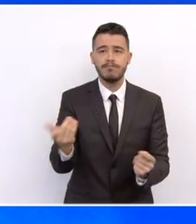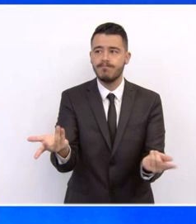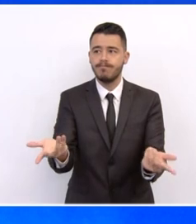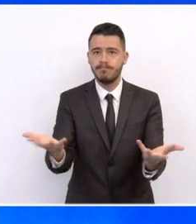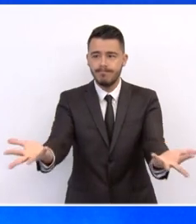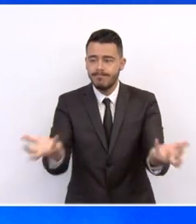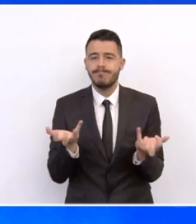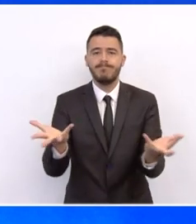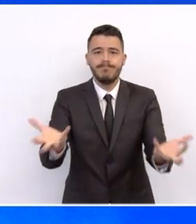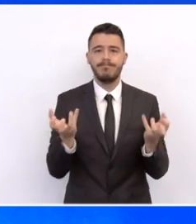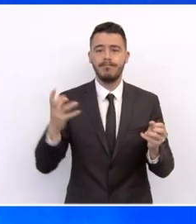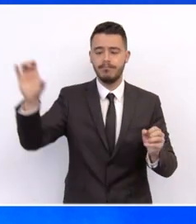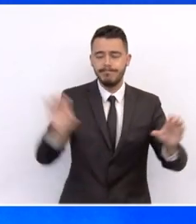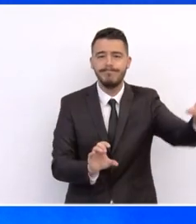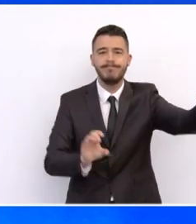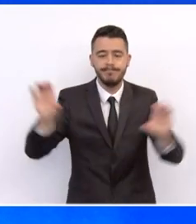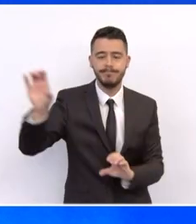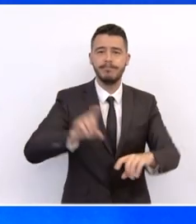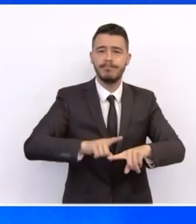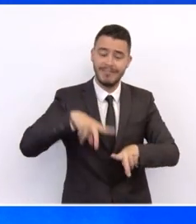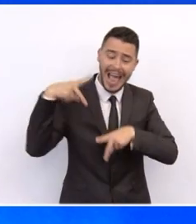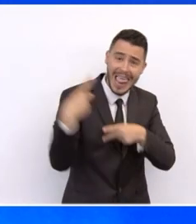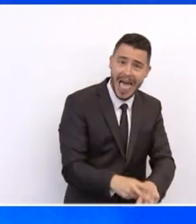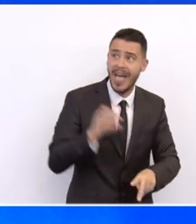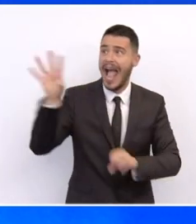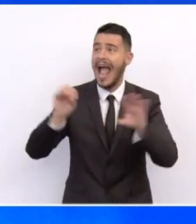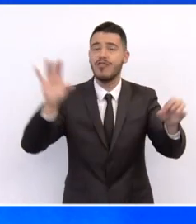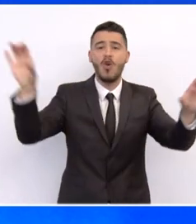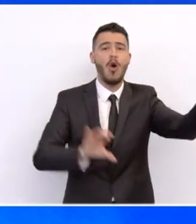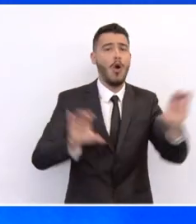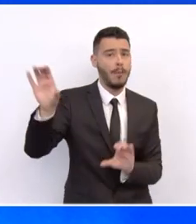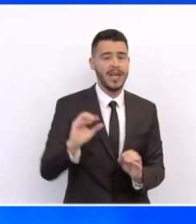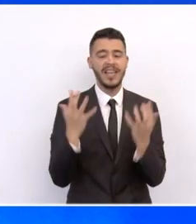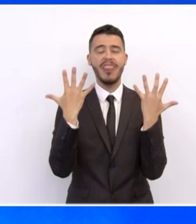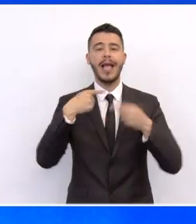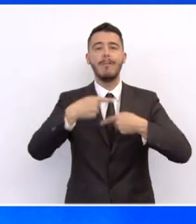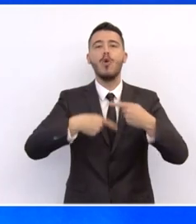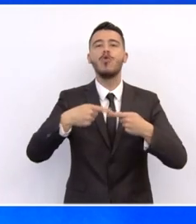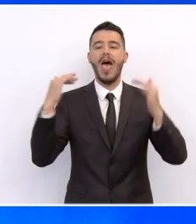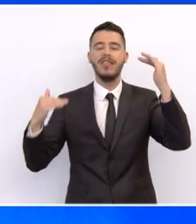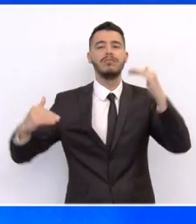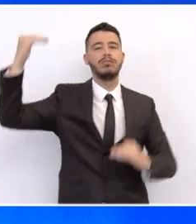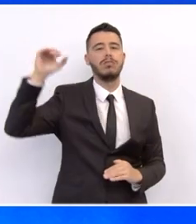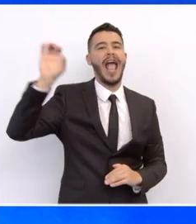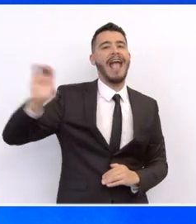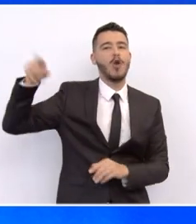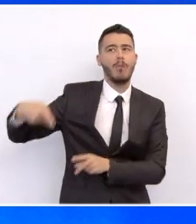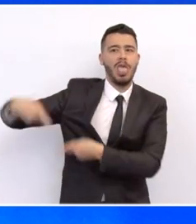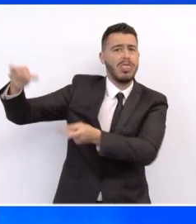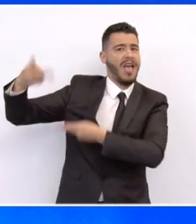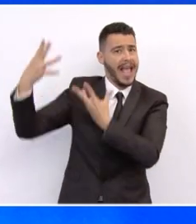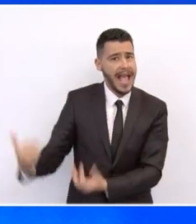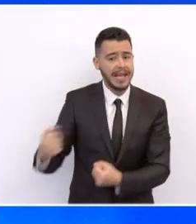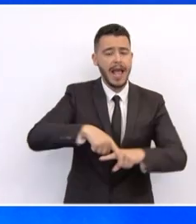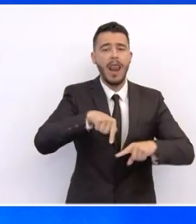ξένες ιδιωτικές επενδύσεις. Γιατί υπολοιπόμαστε κατά 10 μονάδες στις εξαγωγές από την υπόλοιπη Ευρώπη. Γιατί οι επιχειρήσεις μας είναι